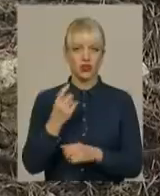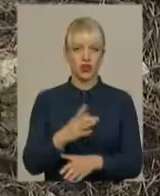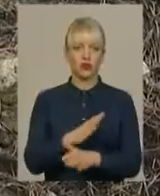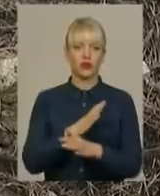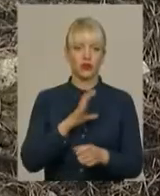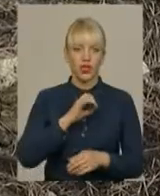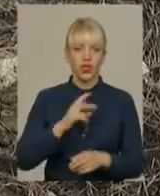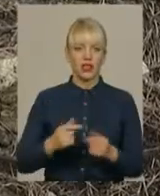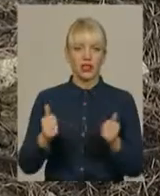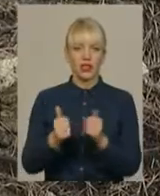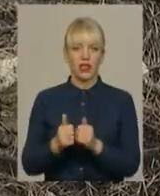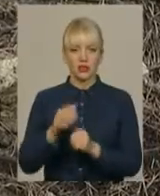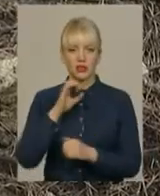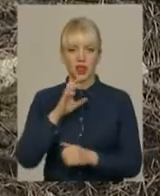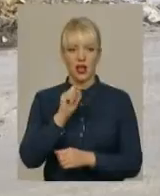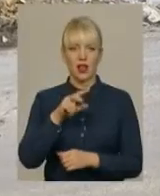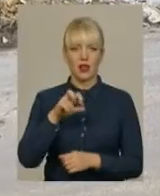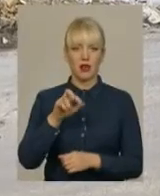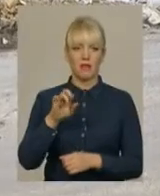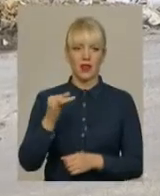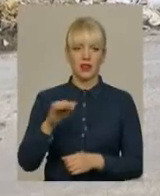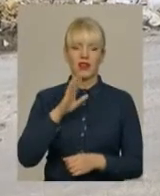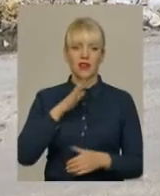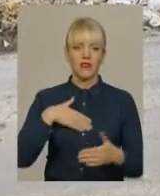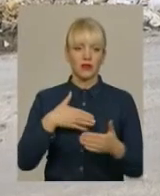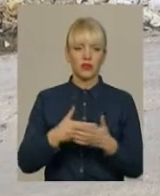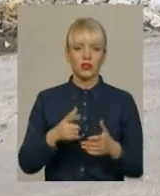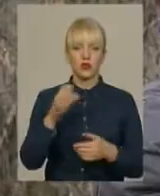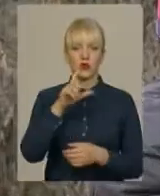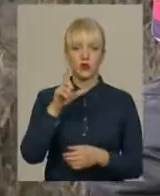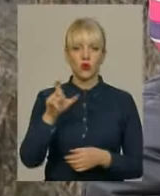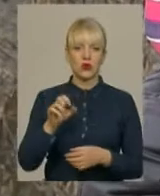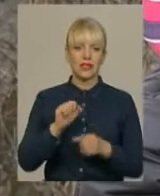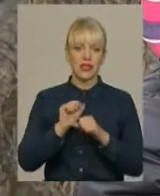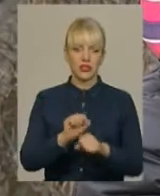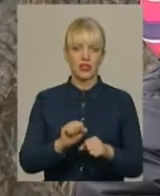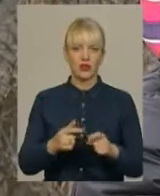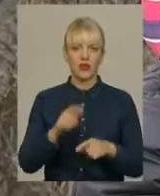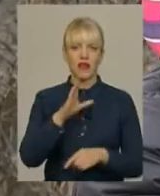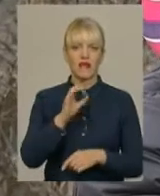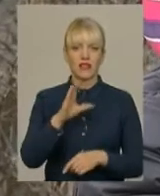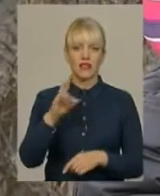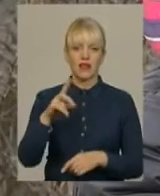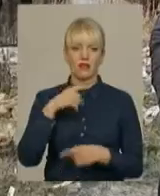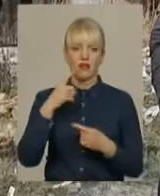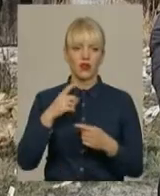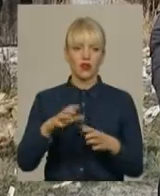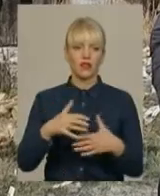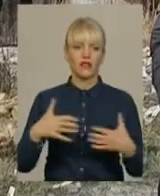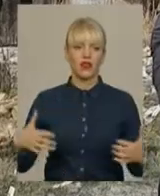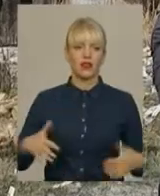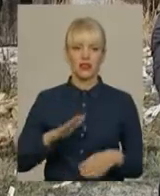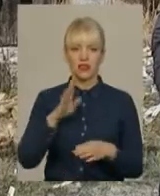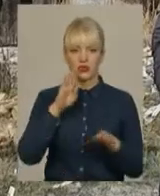За два метри – мертвий пес породи Алабай. Волонтерка зоозахисної громадської організації Ольга Василевська запевняє, тварини не схожі на